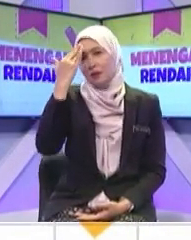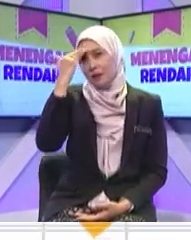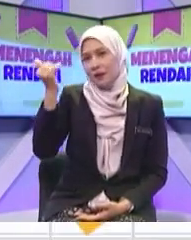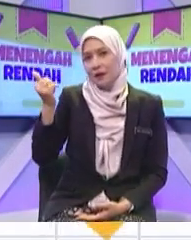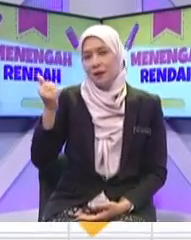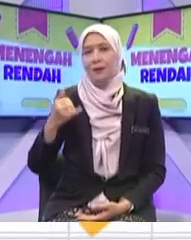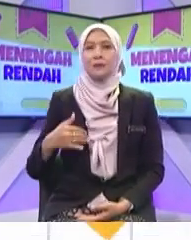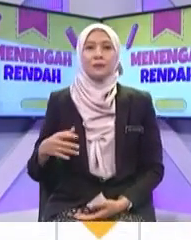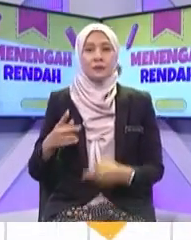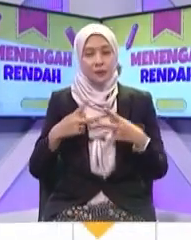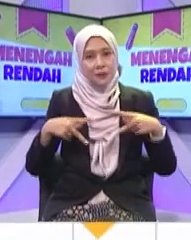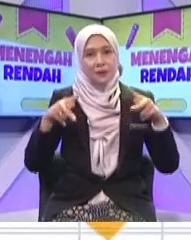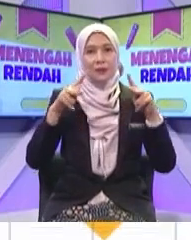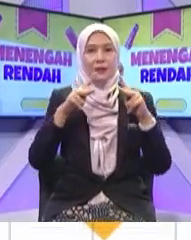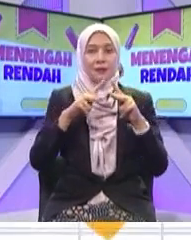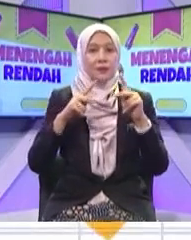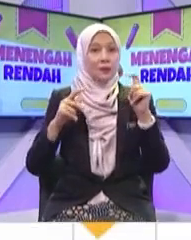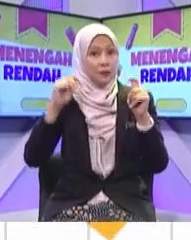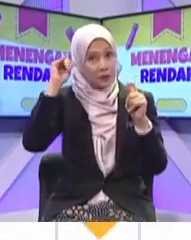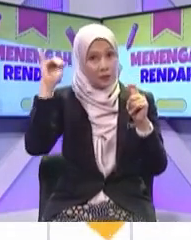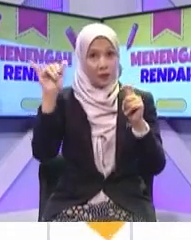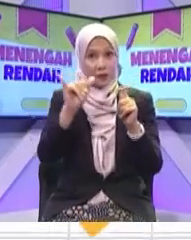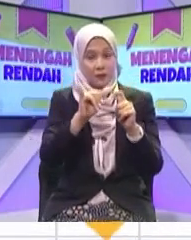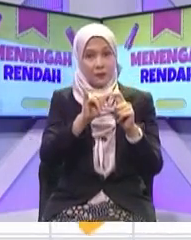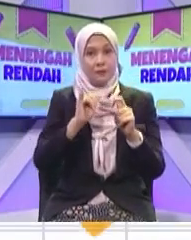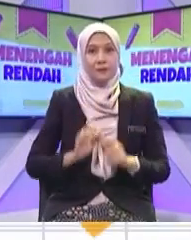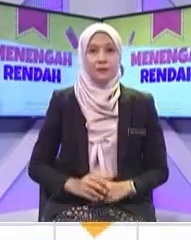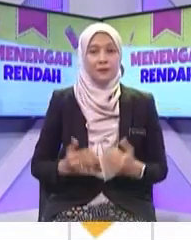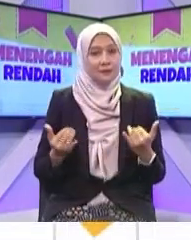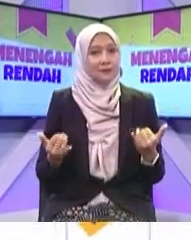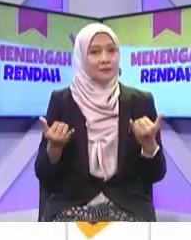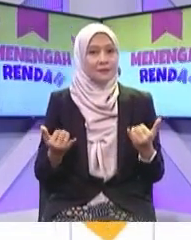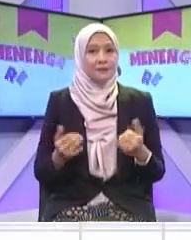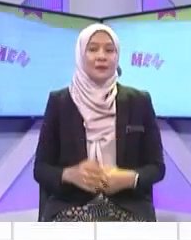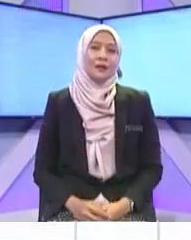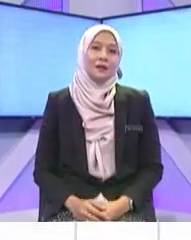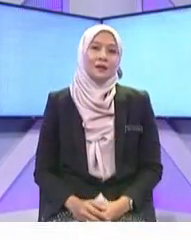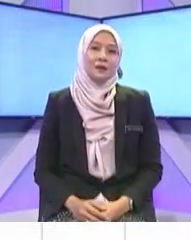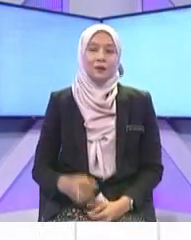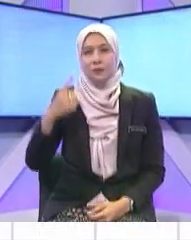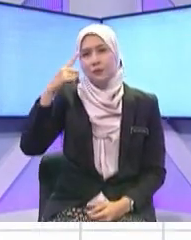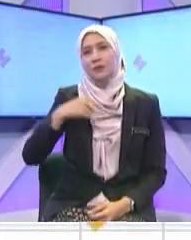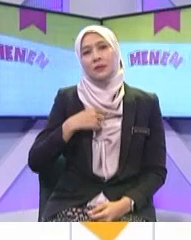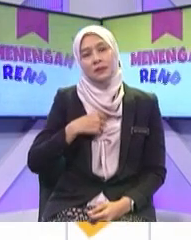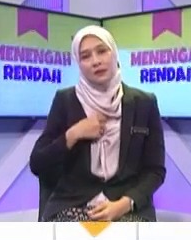Pendapat masing-masing Apakah kepentingan Alat telekomunikasi Kepada diri anda Sebagai seorang Murid yang